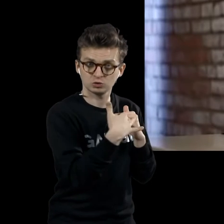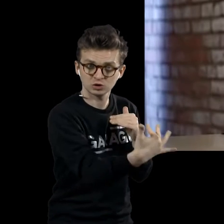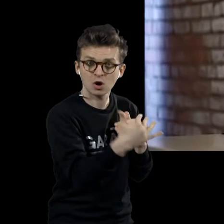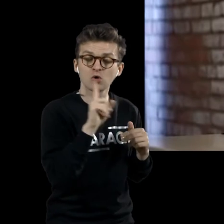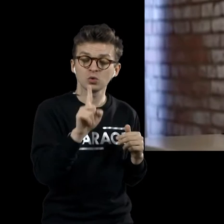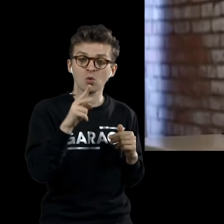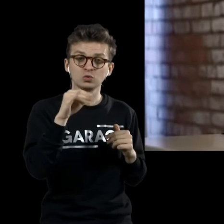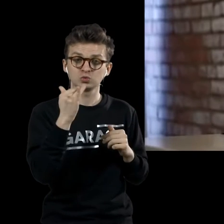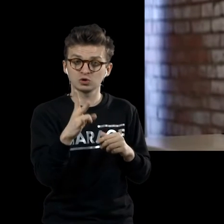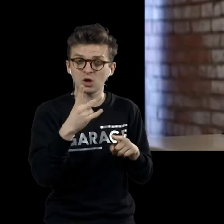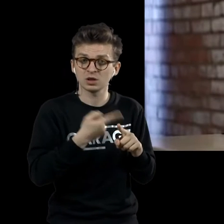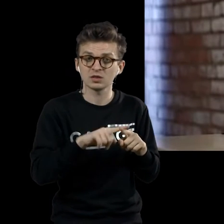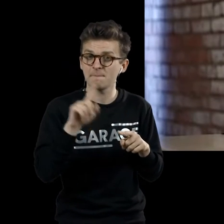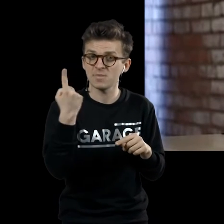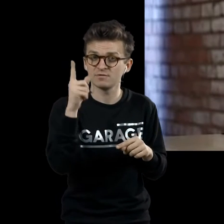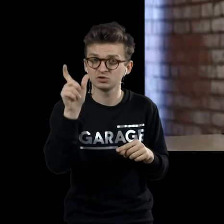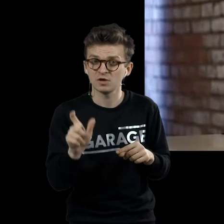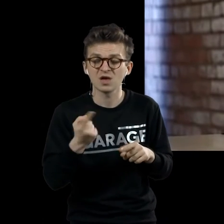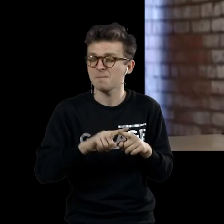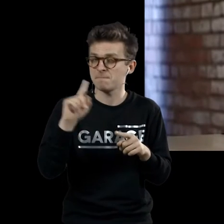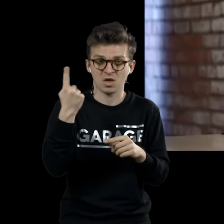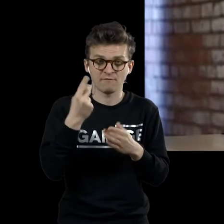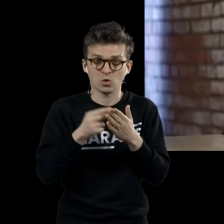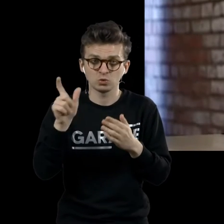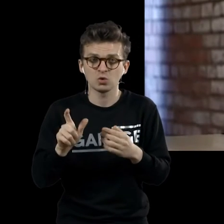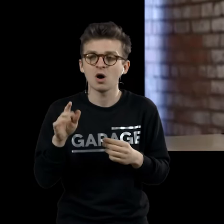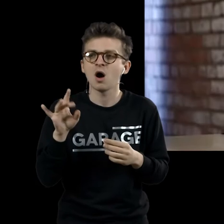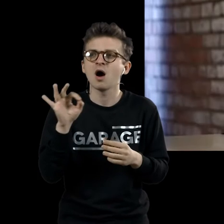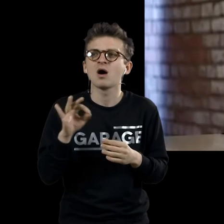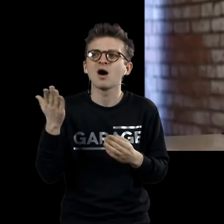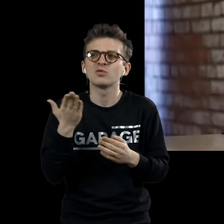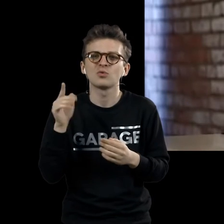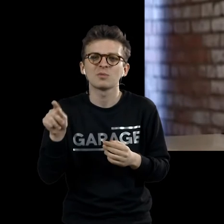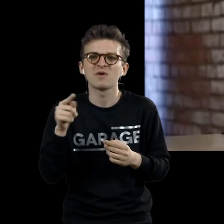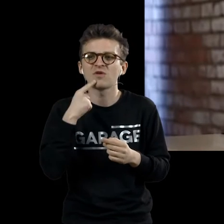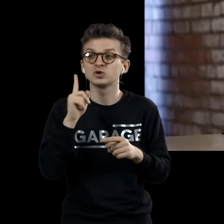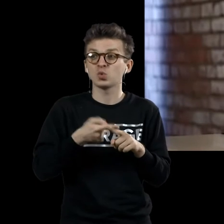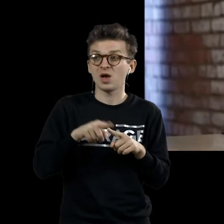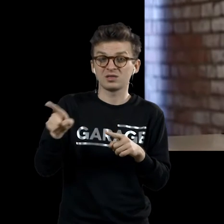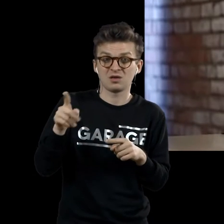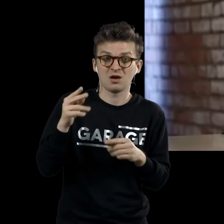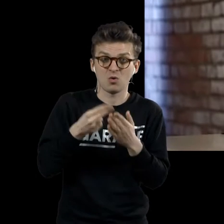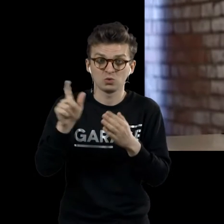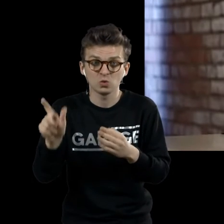художник 20 века, про которого, наверное, чаще всего говорится, что это художник, который